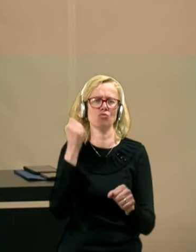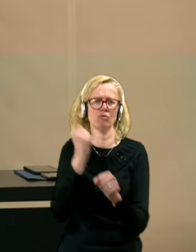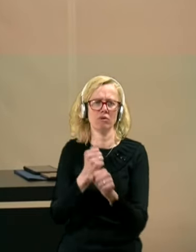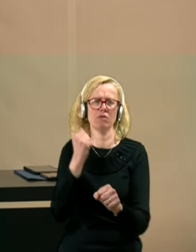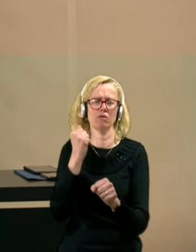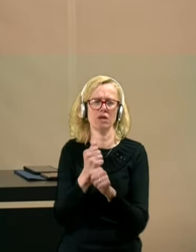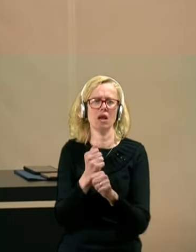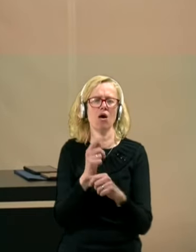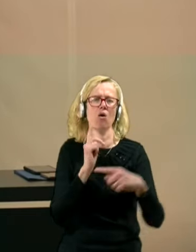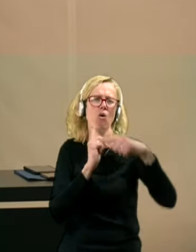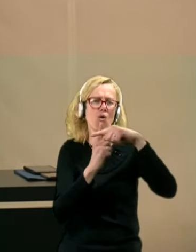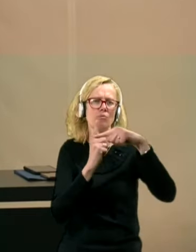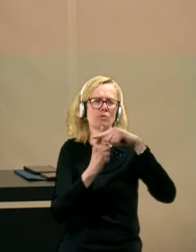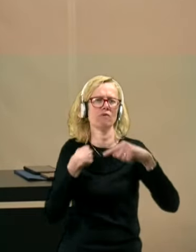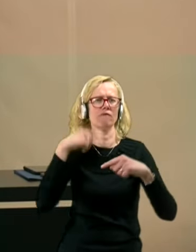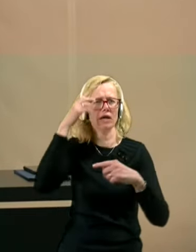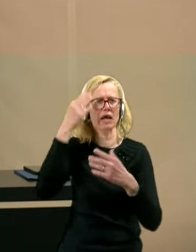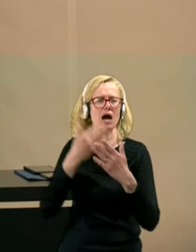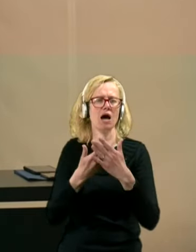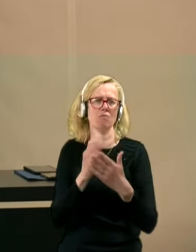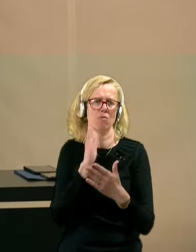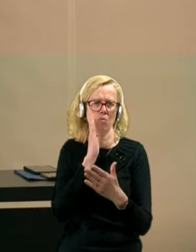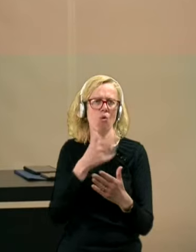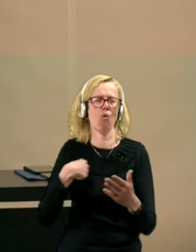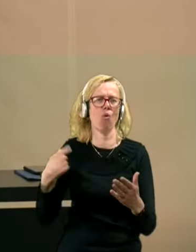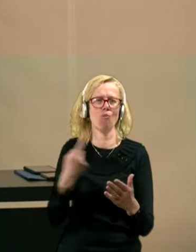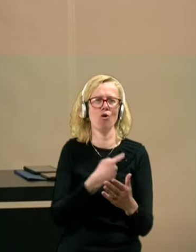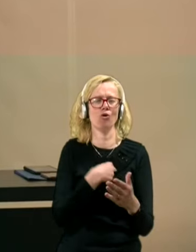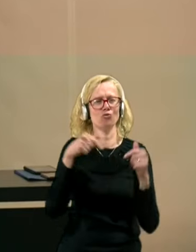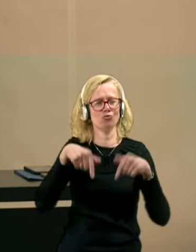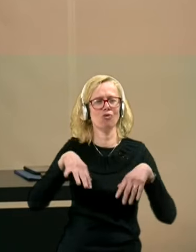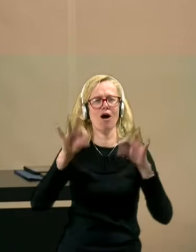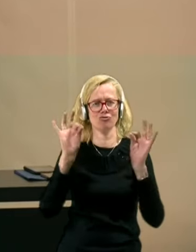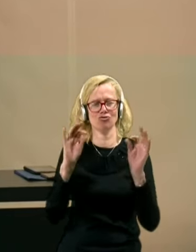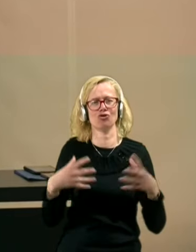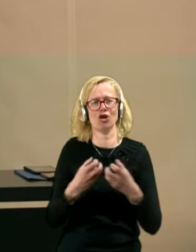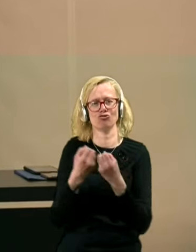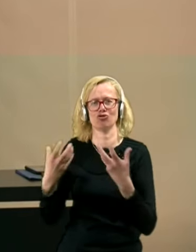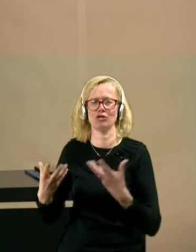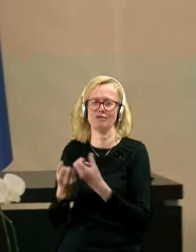optimistično verjamem, da bomo tukaj našli rešitve.